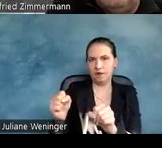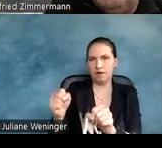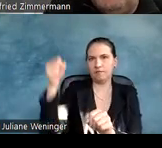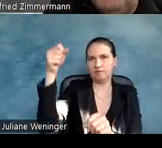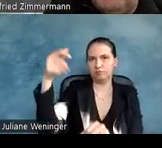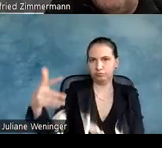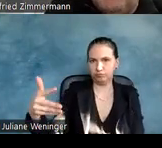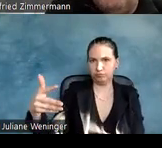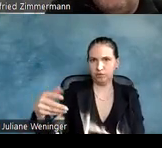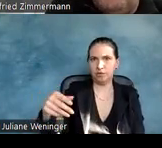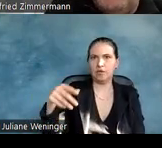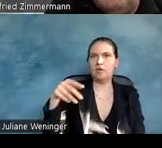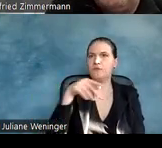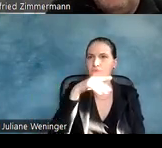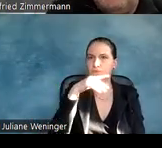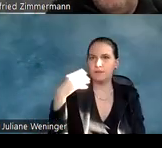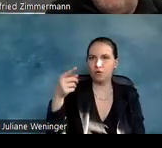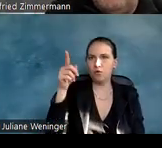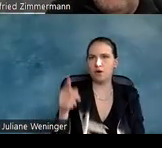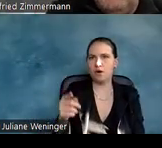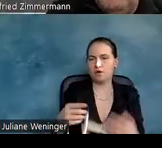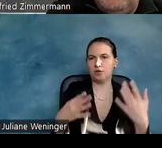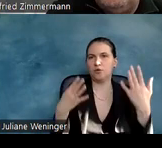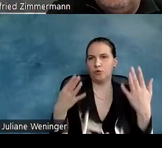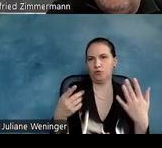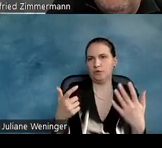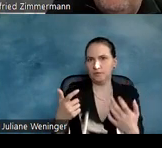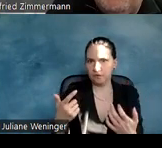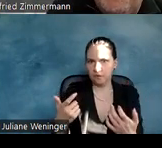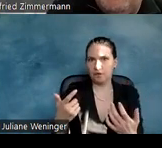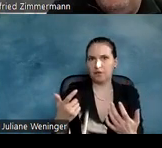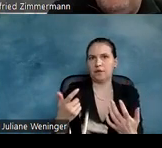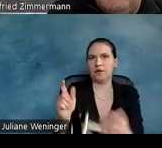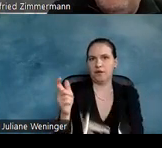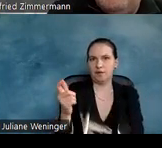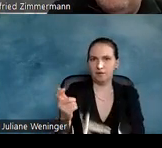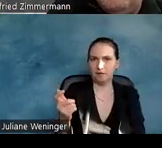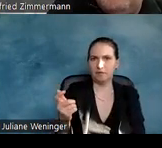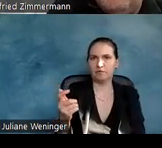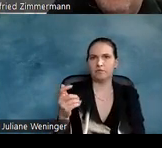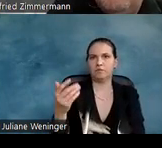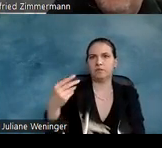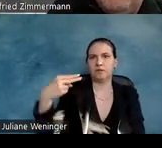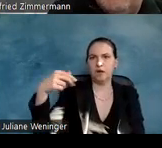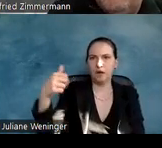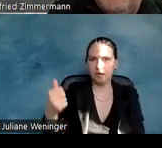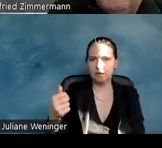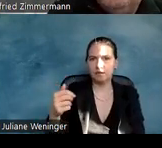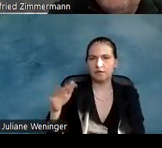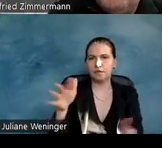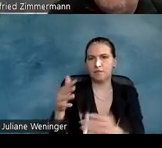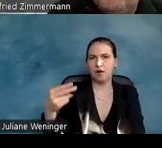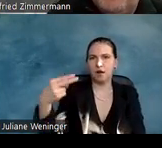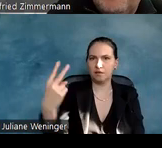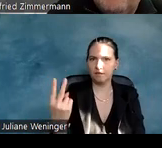179, ist ein Dokument, hat eine Figur, hat 4 mal H1, 10 mal H2